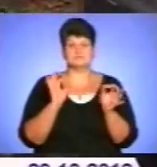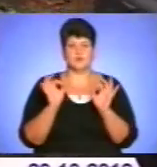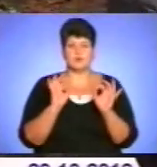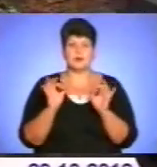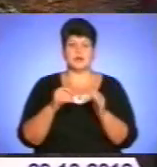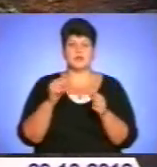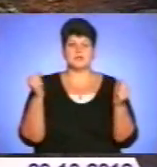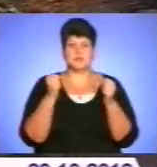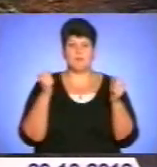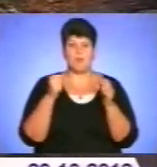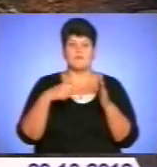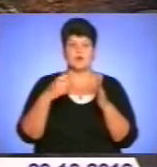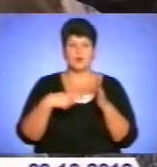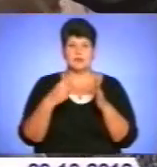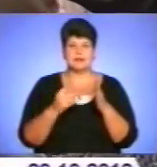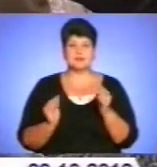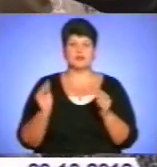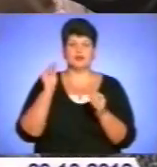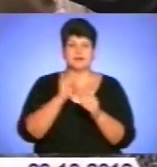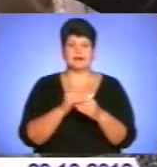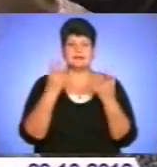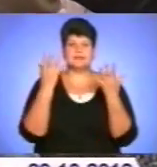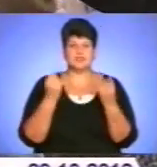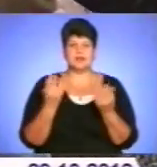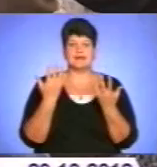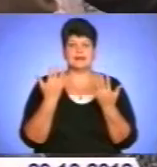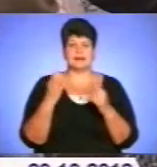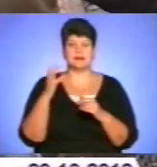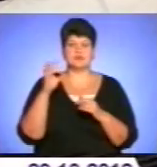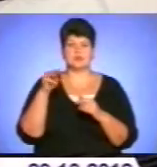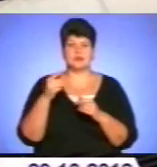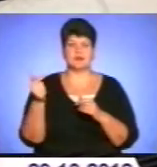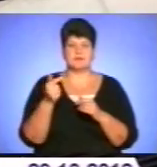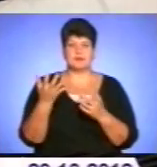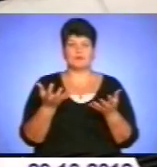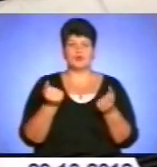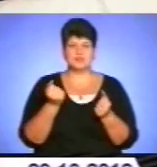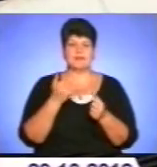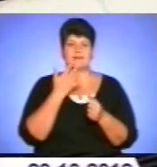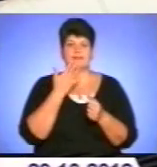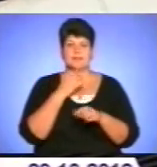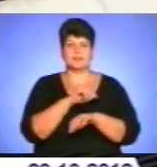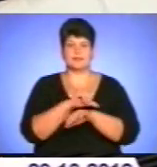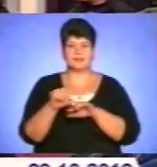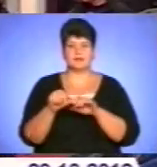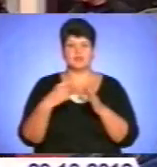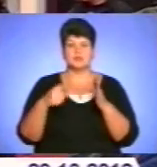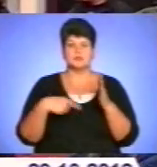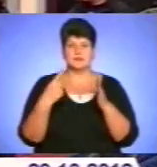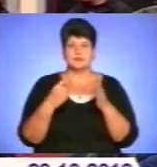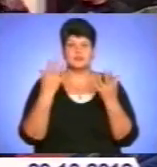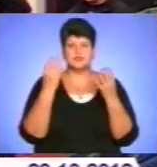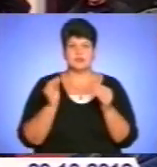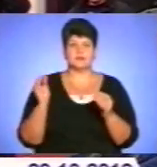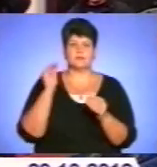зимові колеса. Додайте до цієї суми ще кілька сотень і отримаєте шини імпортного виробника. Ще гривень так